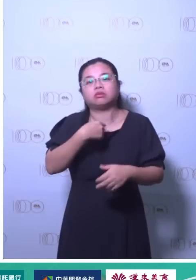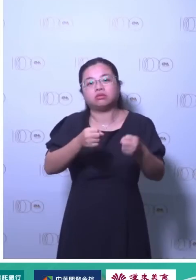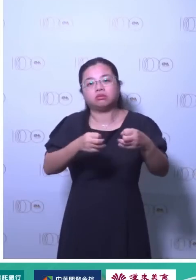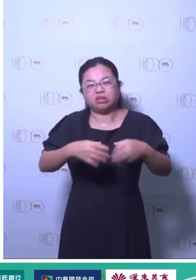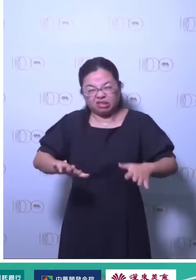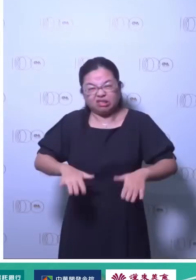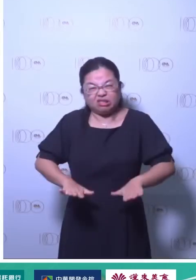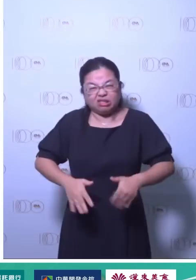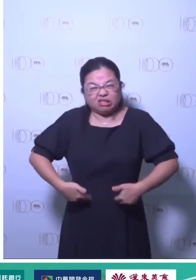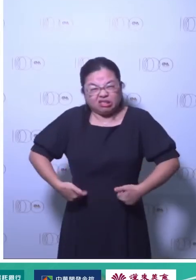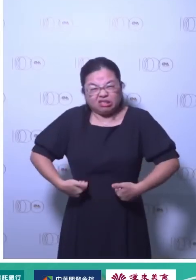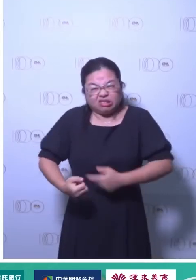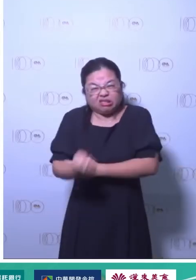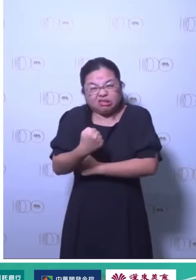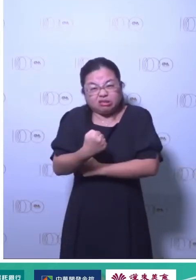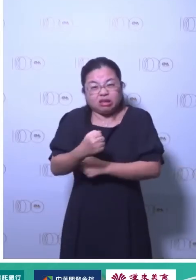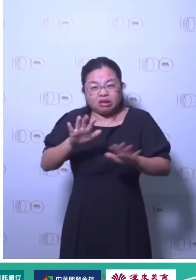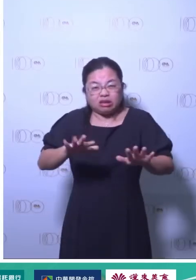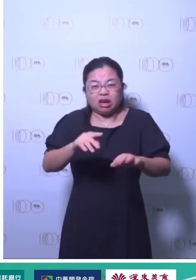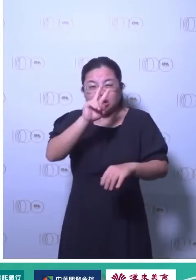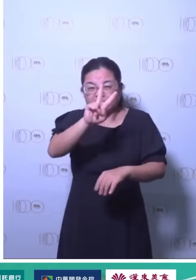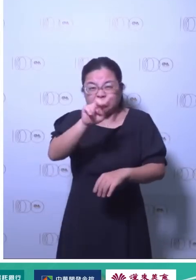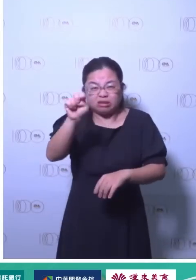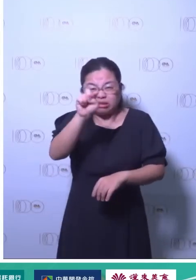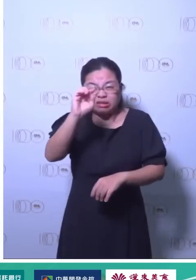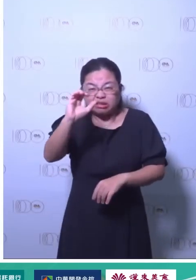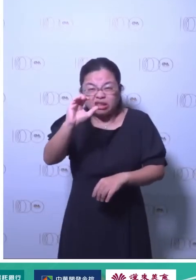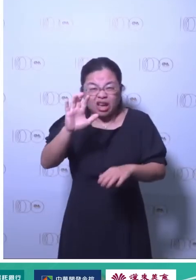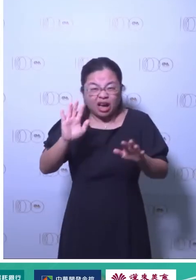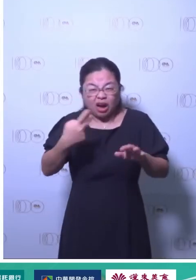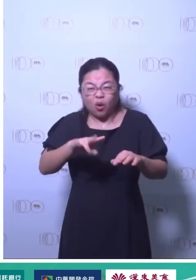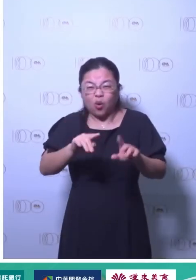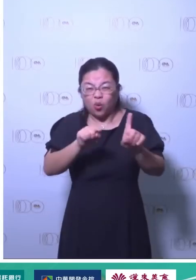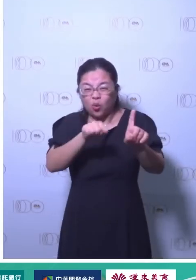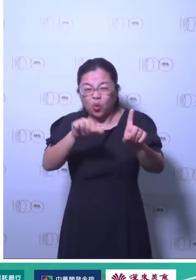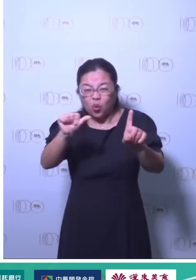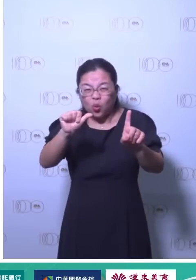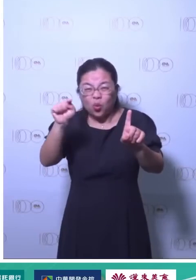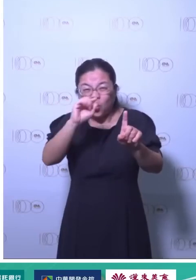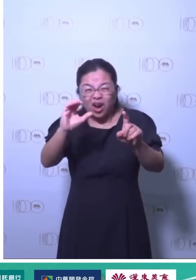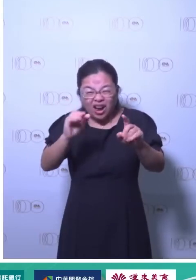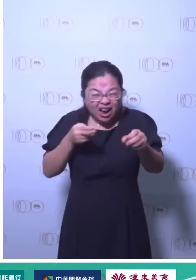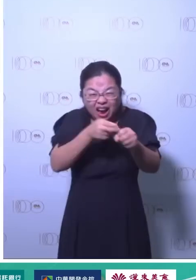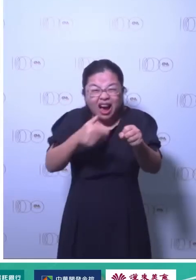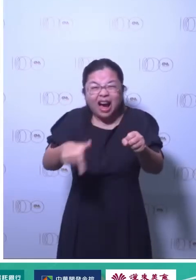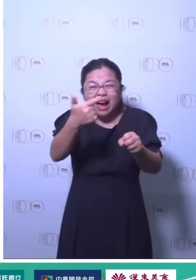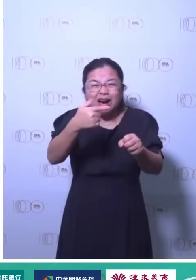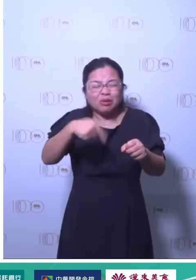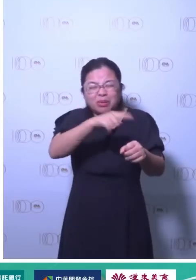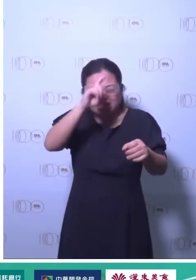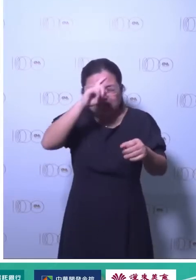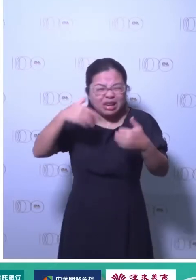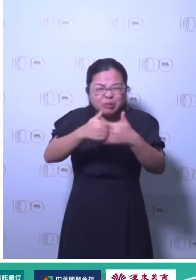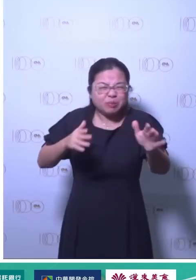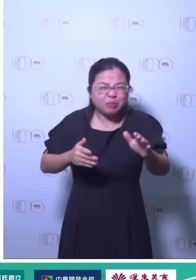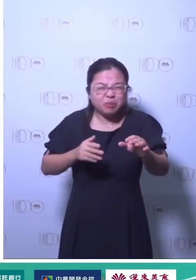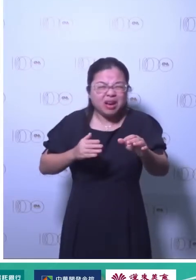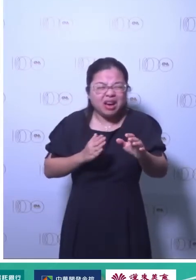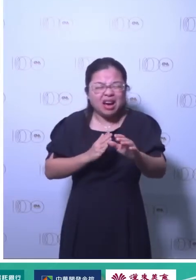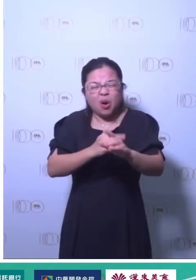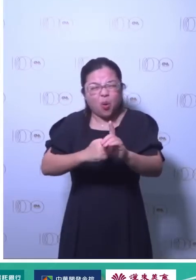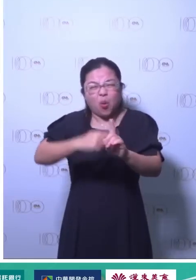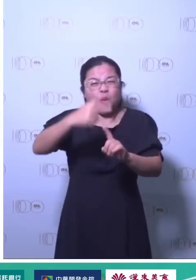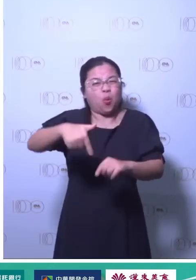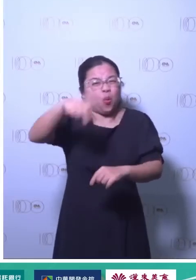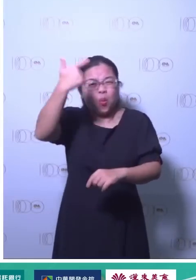紧急或者是要增加减量气图星各位先进这个不是形容词这个是专有名词他在讲这件事